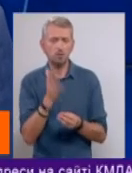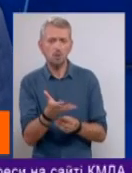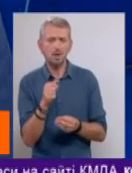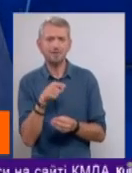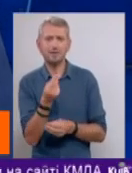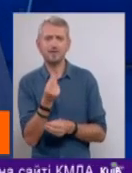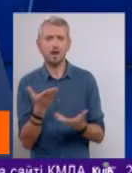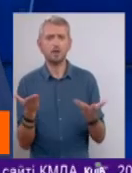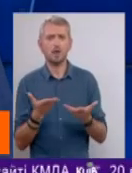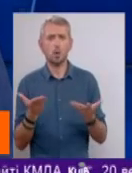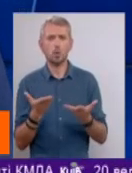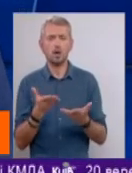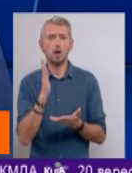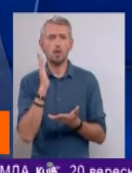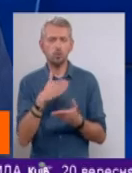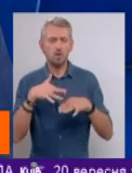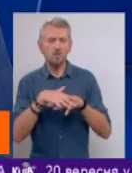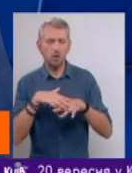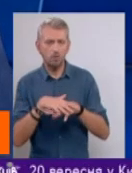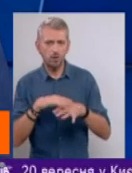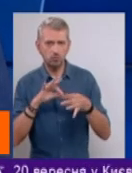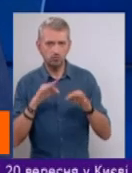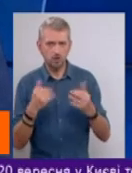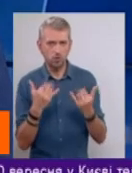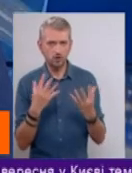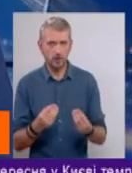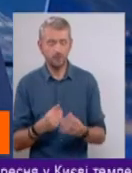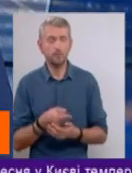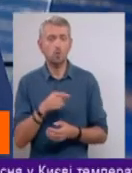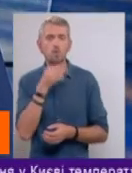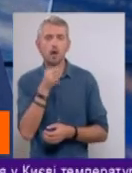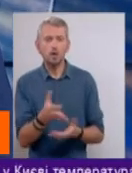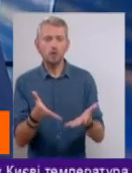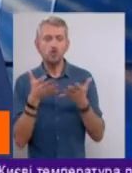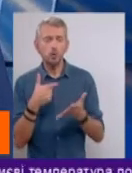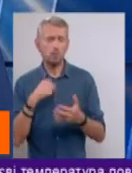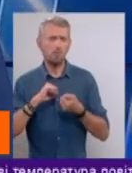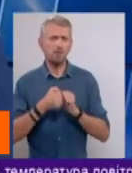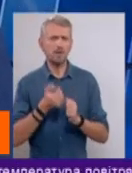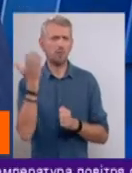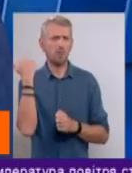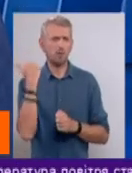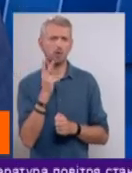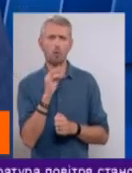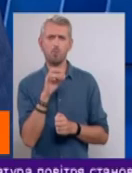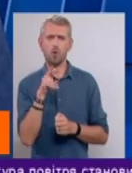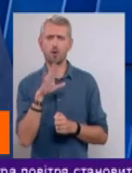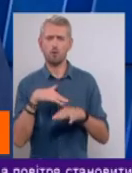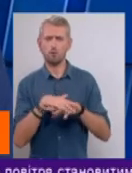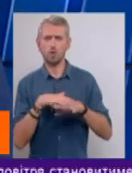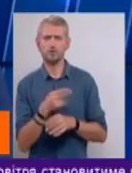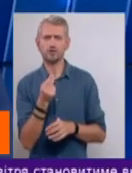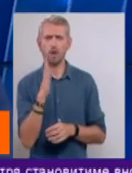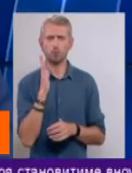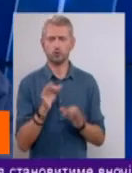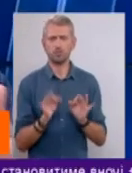та ціна, яку буде вирахована на сьогоднішній день. Тому сказати чітко, ми пам'ятаємо, колись Коболєв обрахував, що ціна